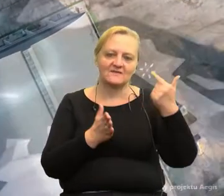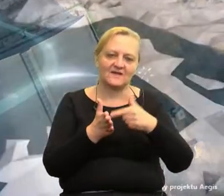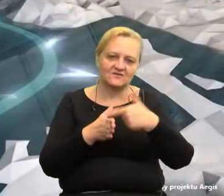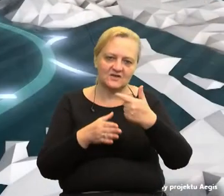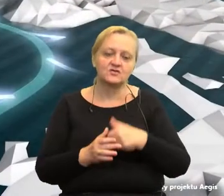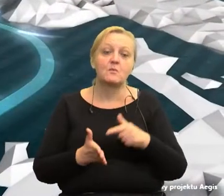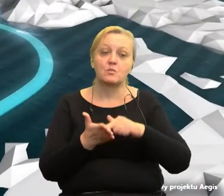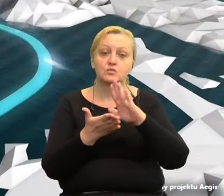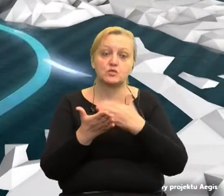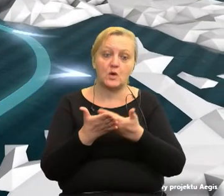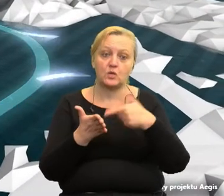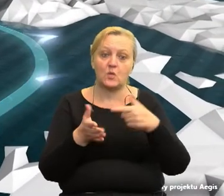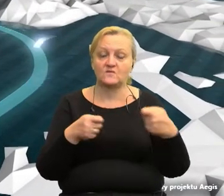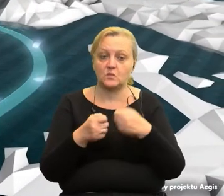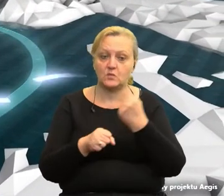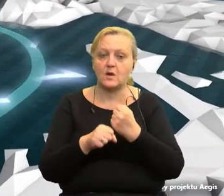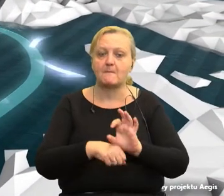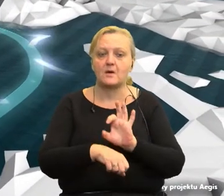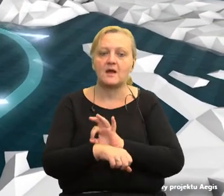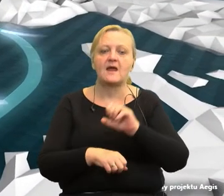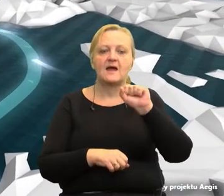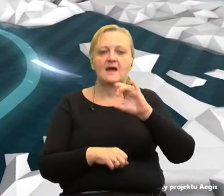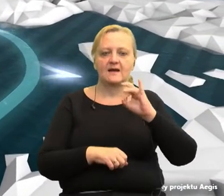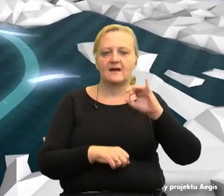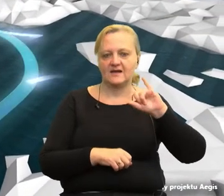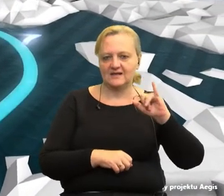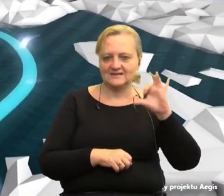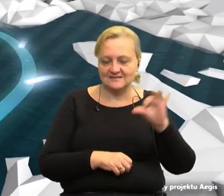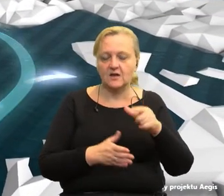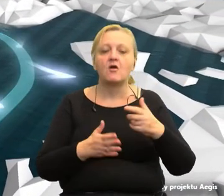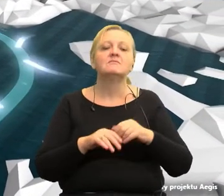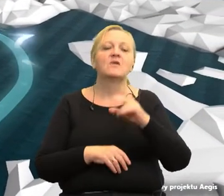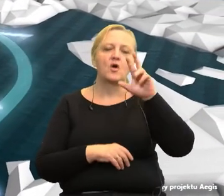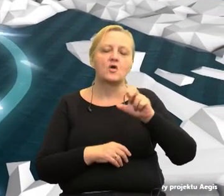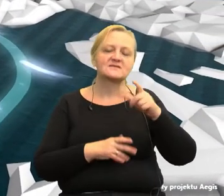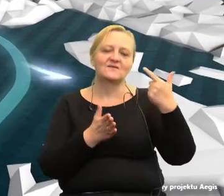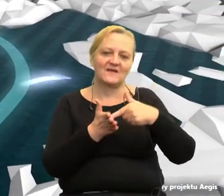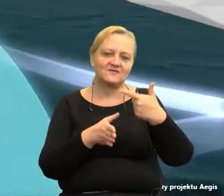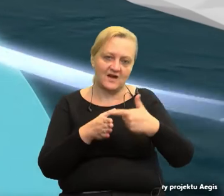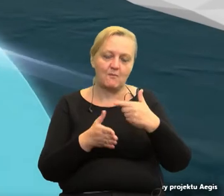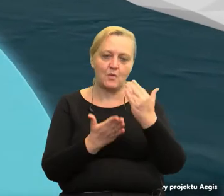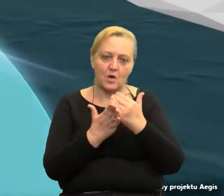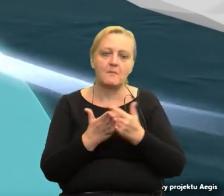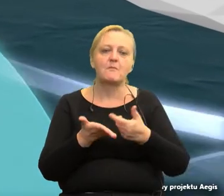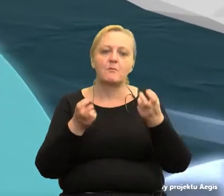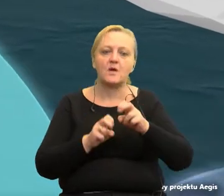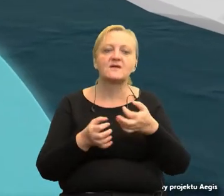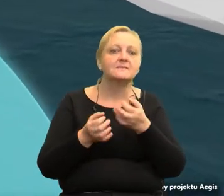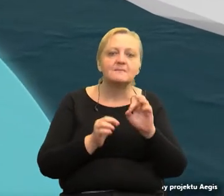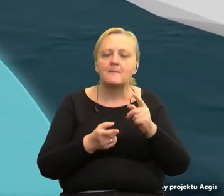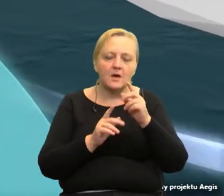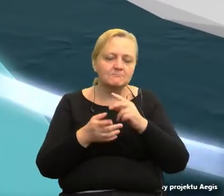Przykładem takiej współpracy jest projekt EDIS z programu Horyzont 2020, którym również powstaje symulator